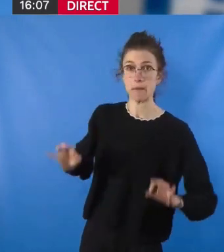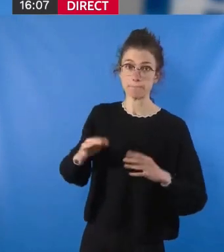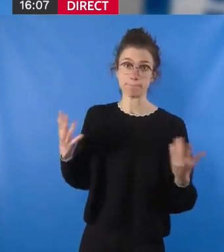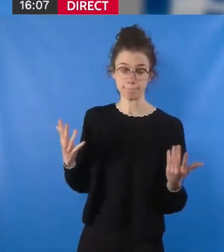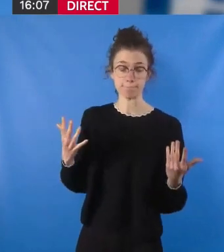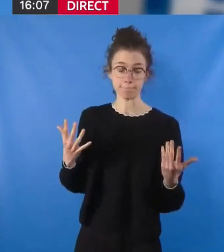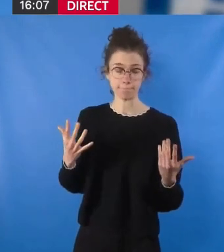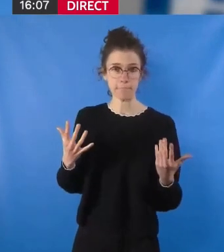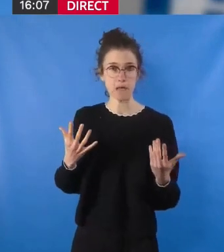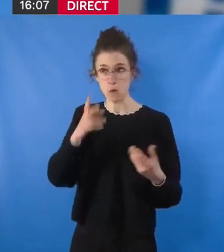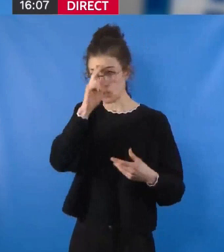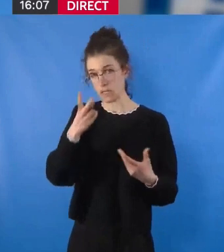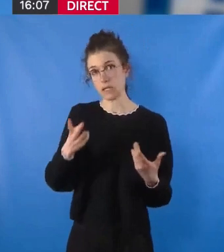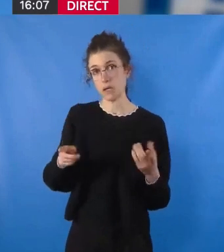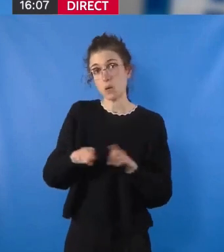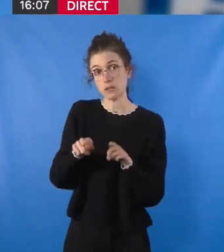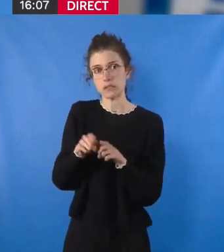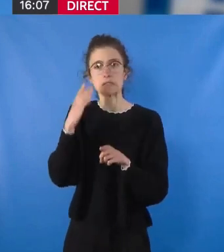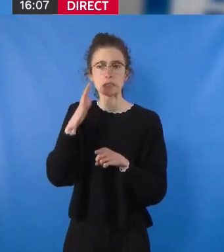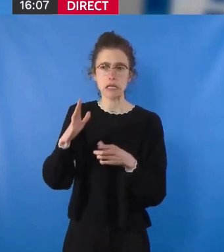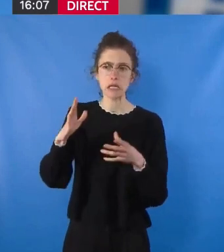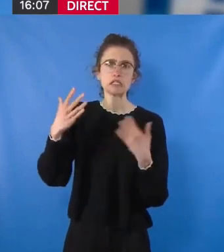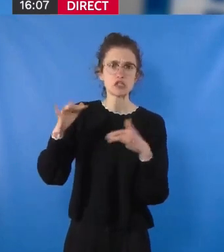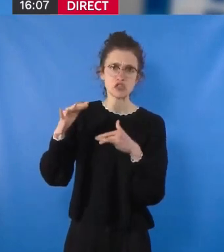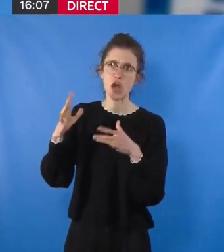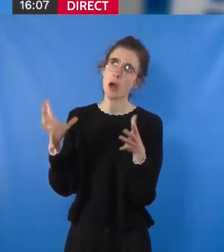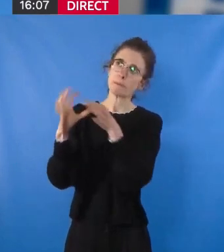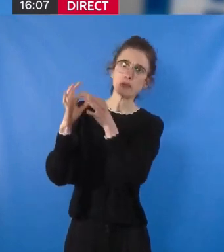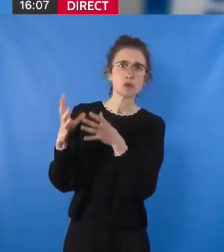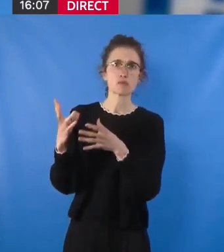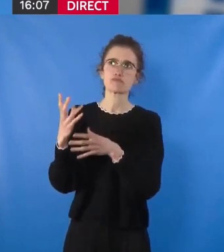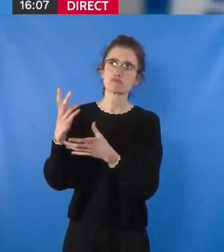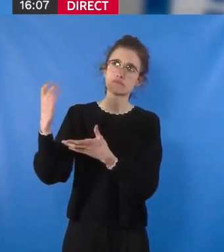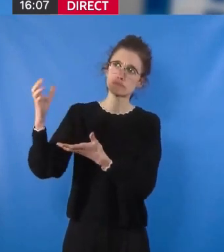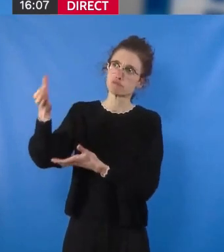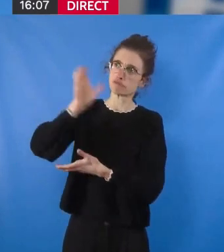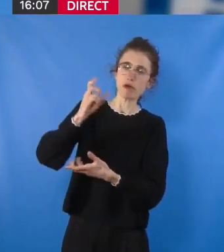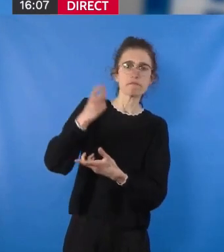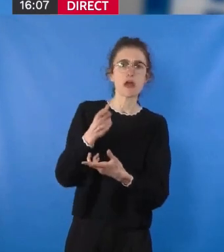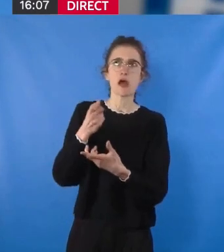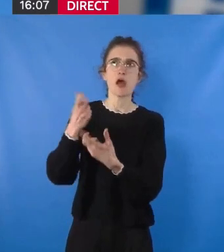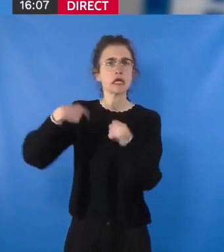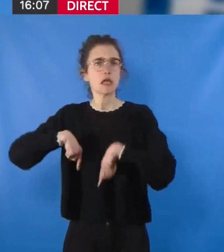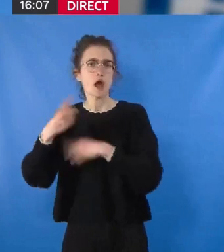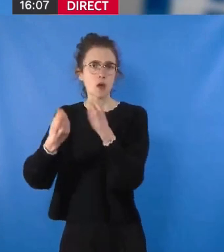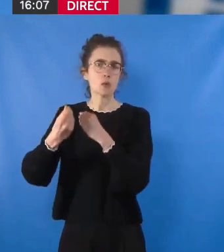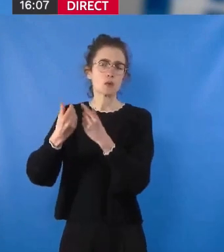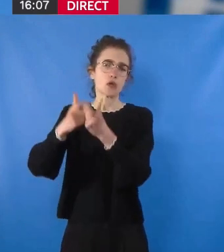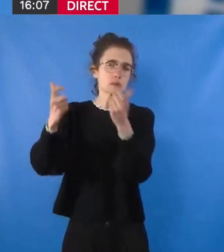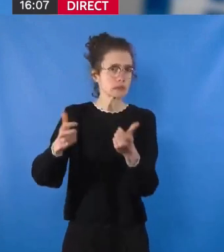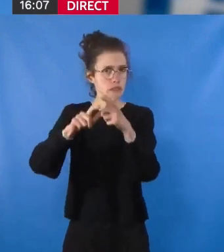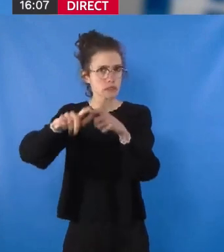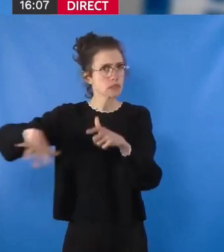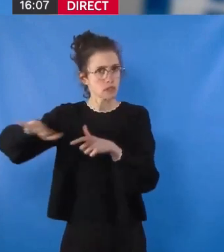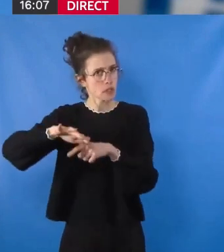territoire et les bailleurs, certes déjà existants, doivent être dans cette période approfondie. Une dynamique qui ne peut se faire, on le